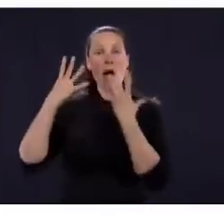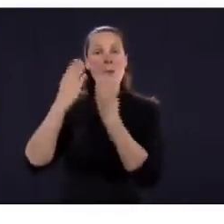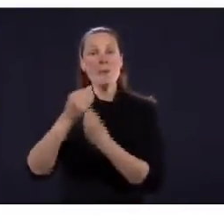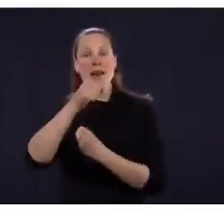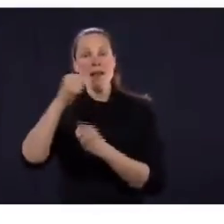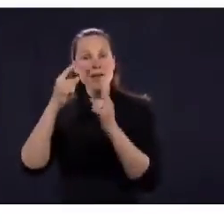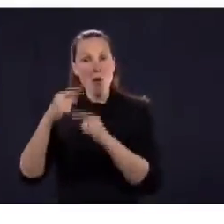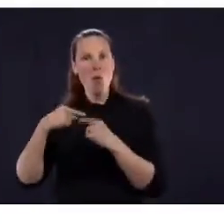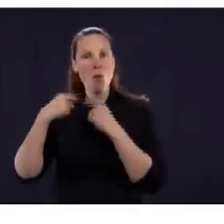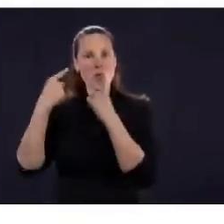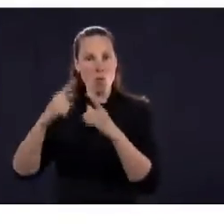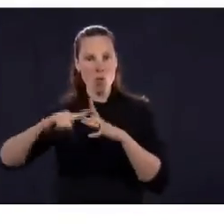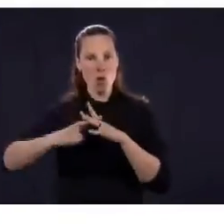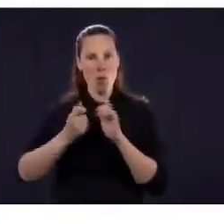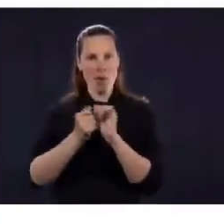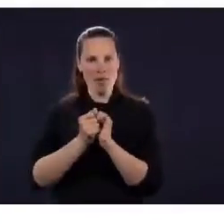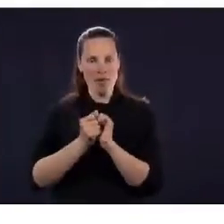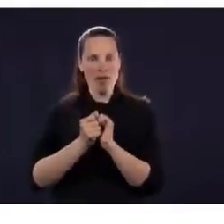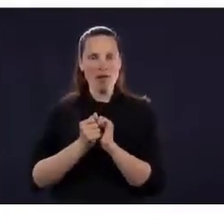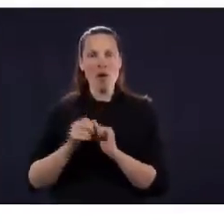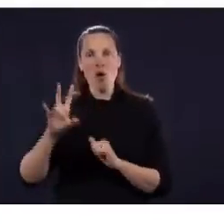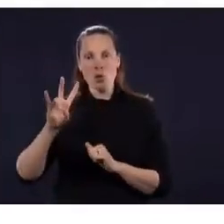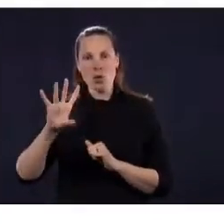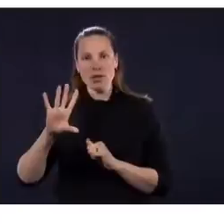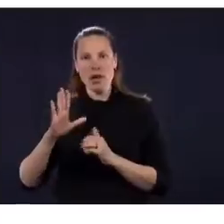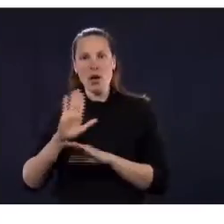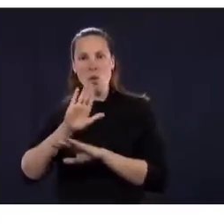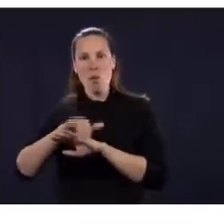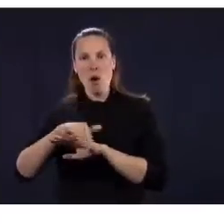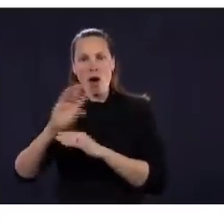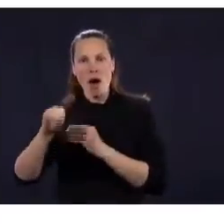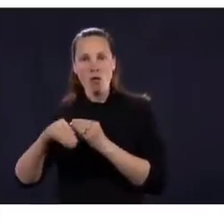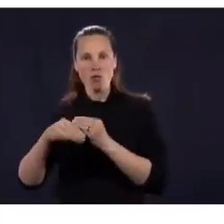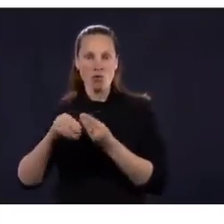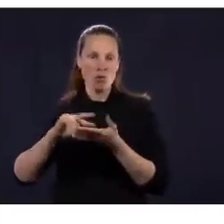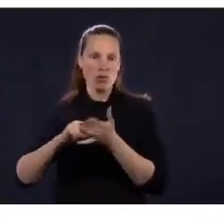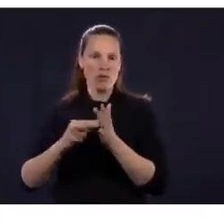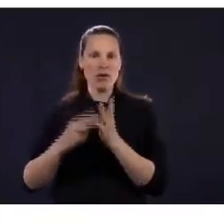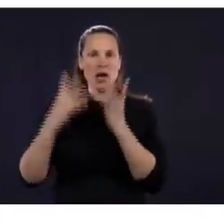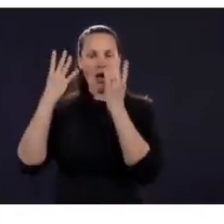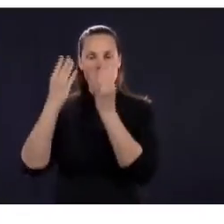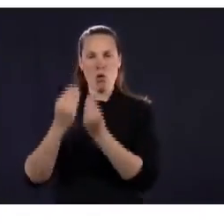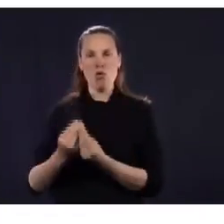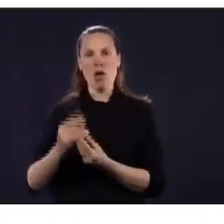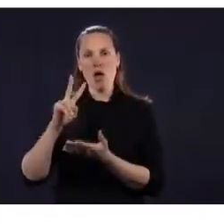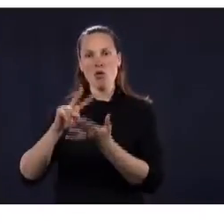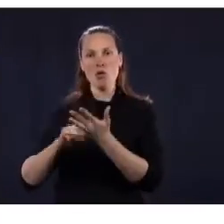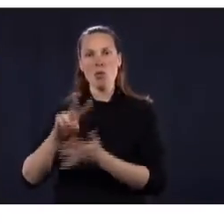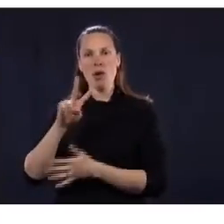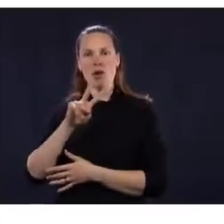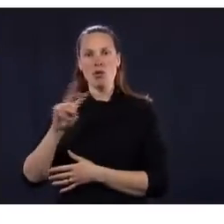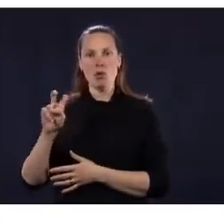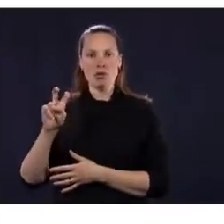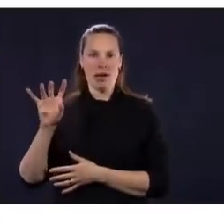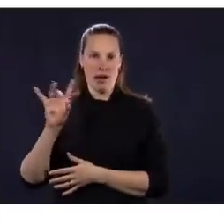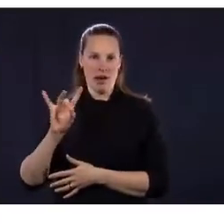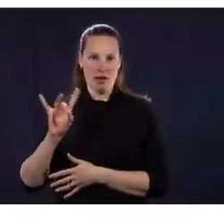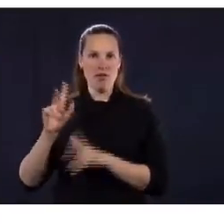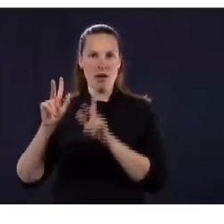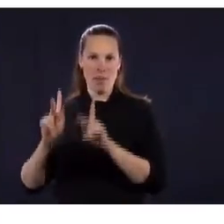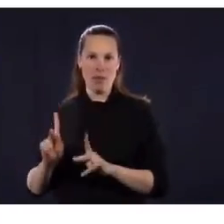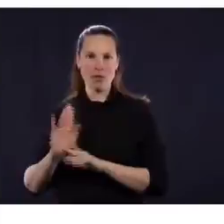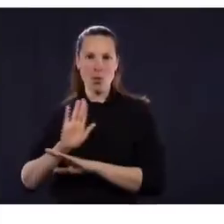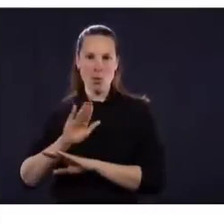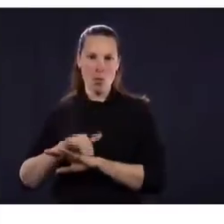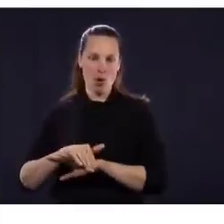de préciser que les décès continuent d'être très concentrés dans les centres de